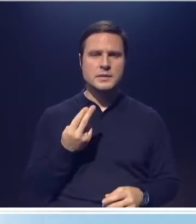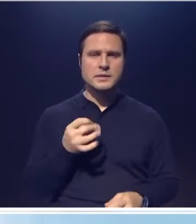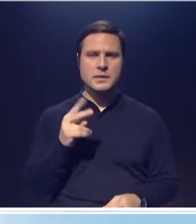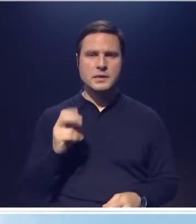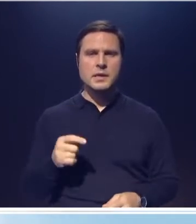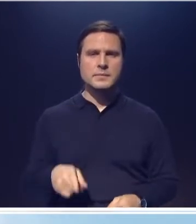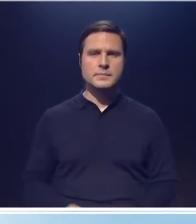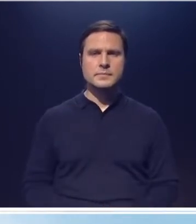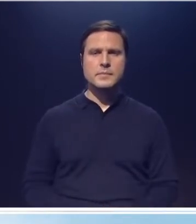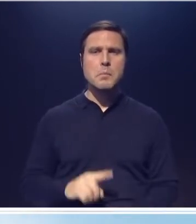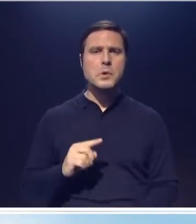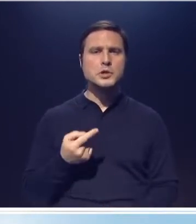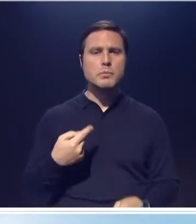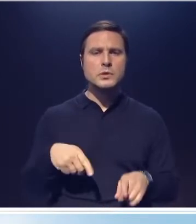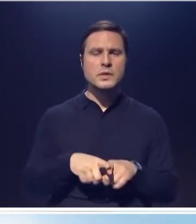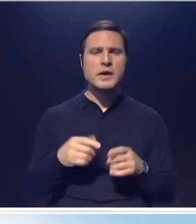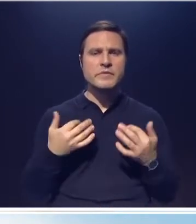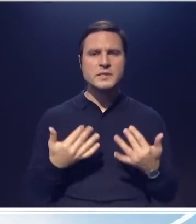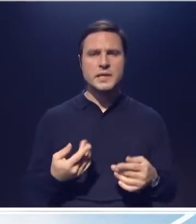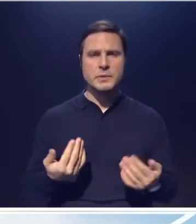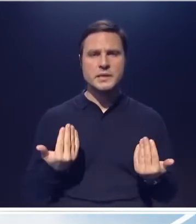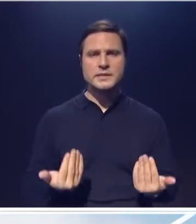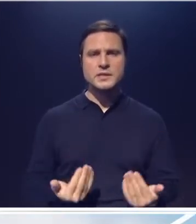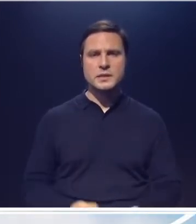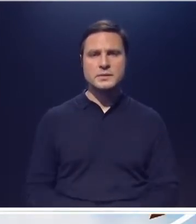опиума для народа? Почему это так востребовано сейчас?